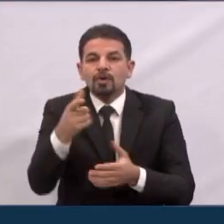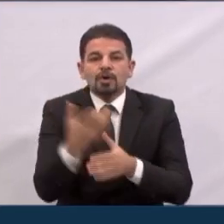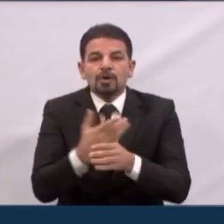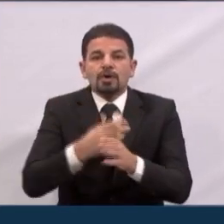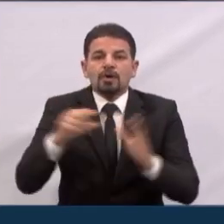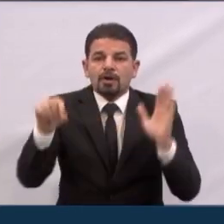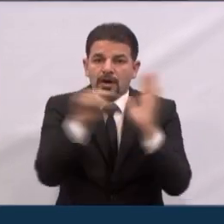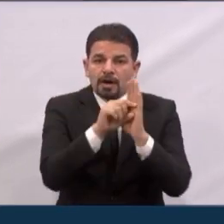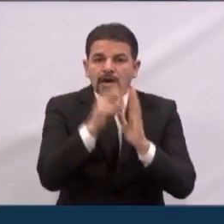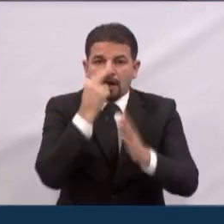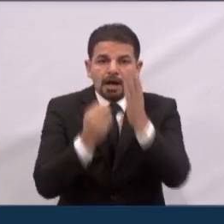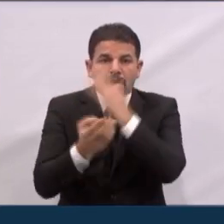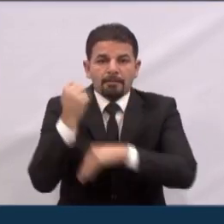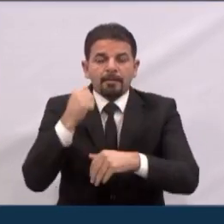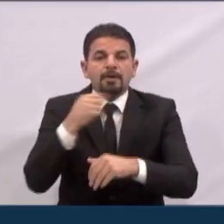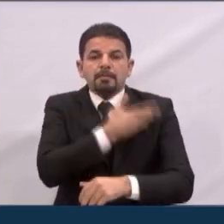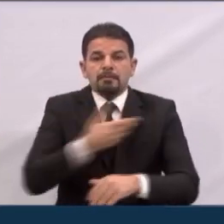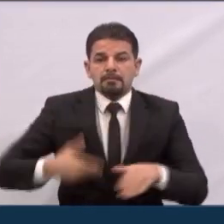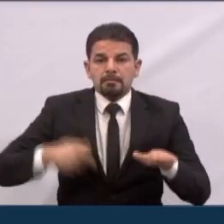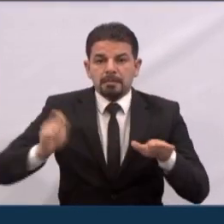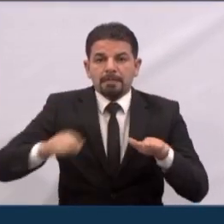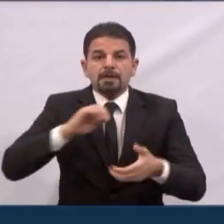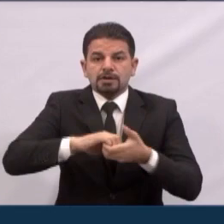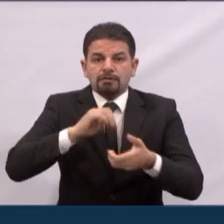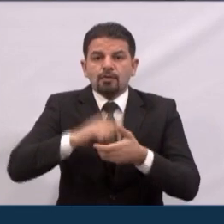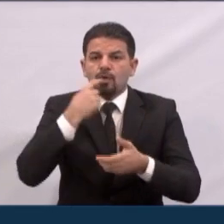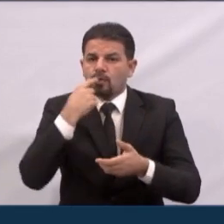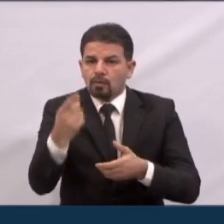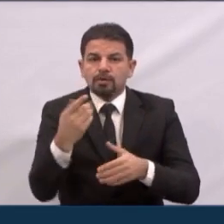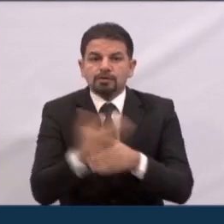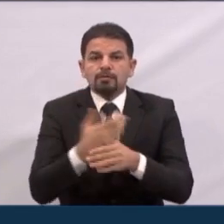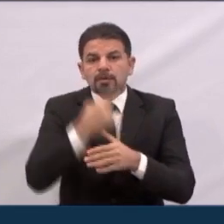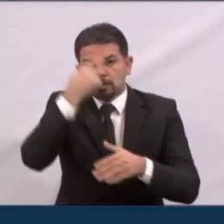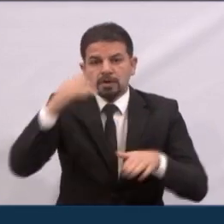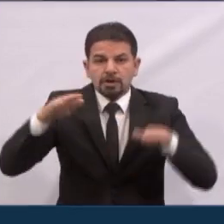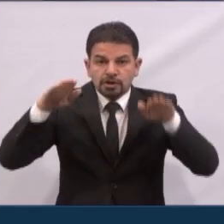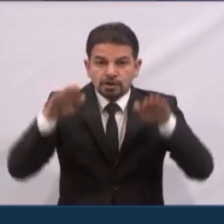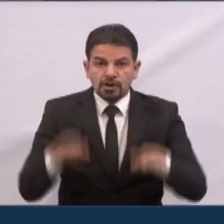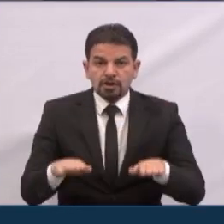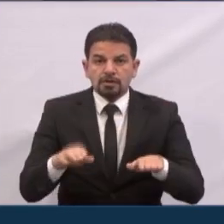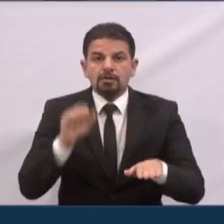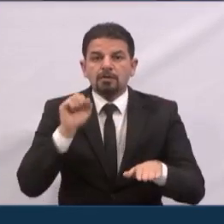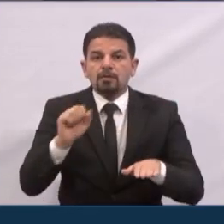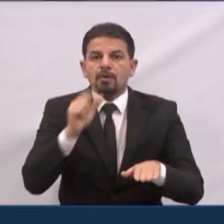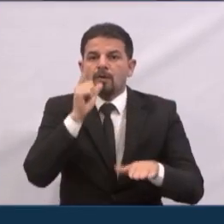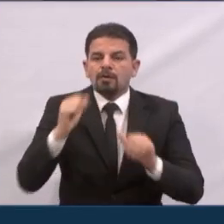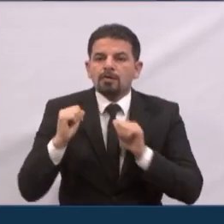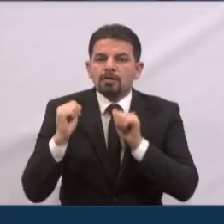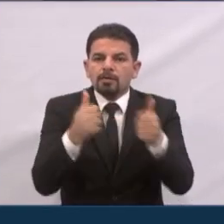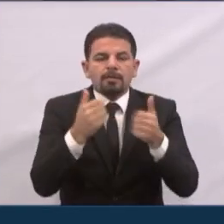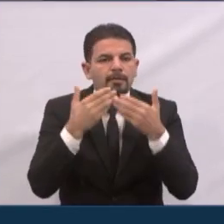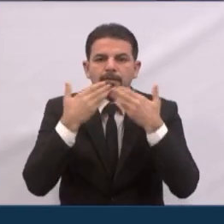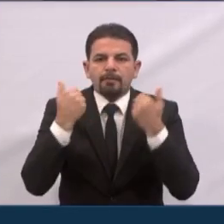قرار سابق للمحكمة الاتحادية يقضي بأن تكون الجلسة من دون مرافعة ترجمة نانسي